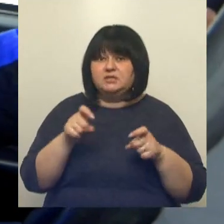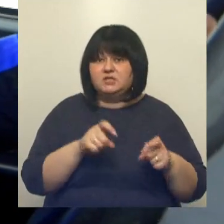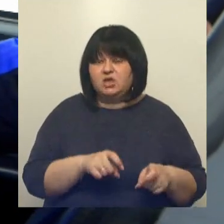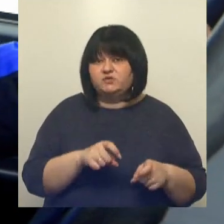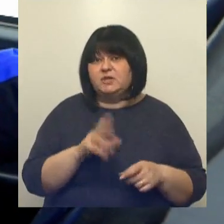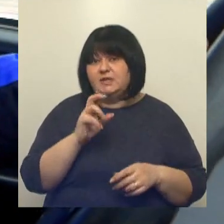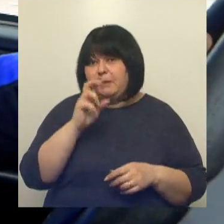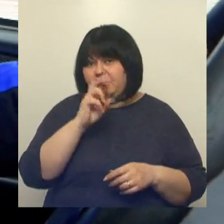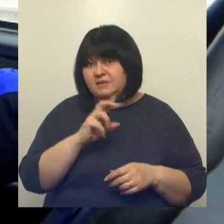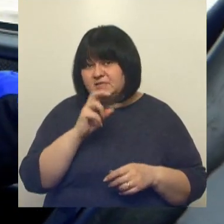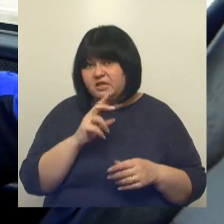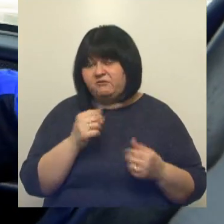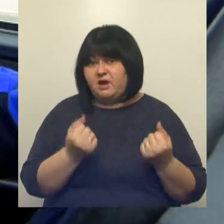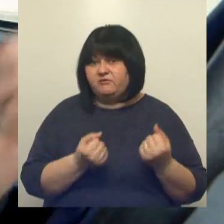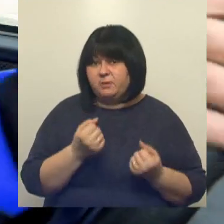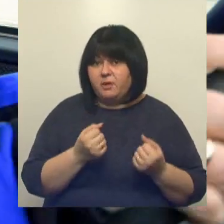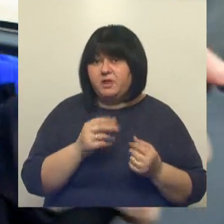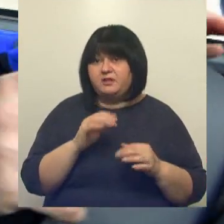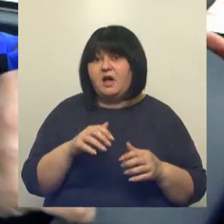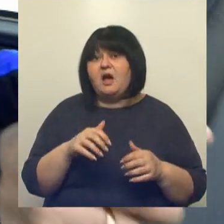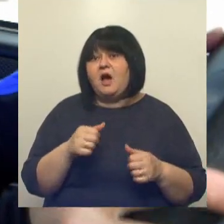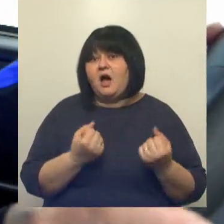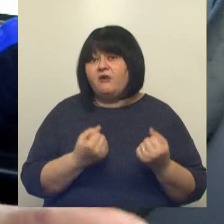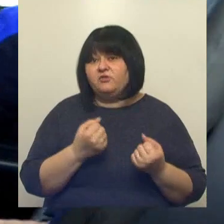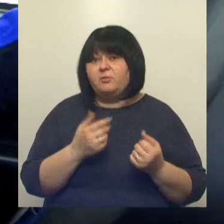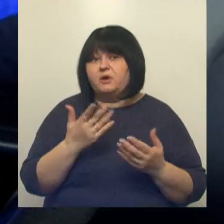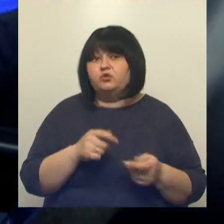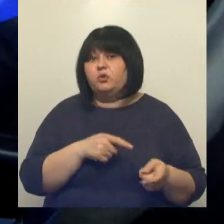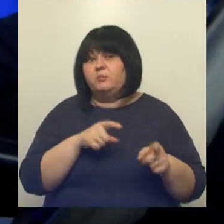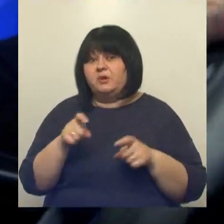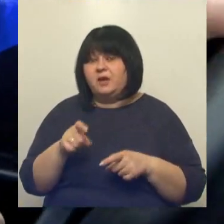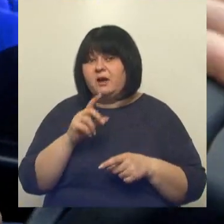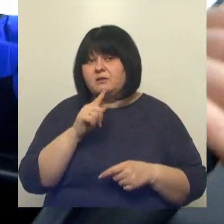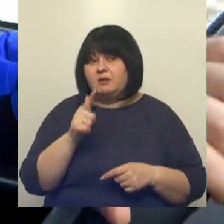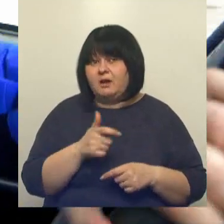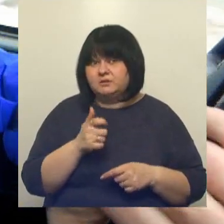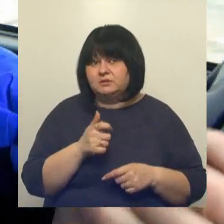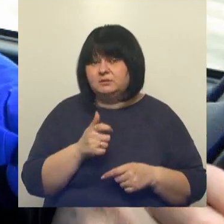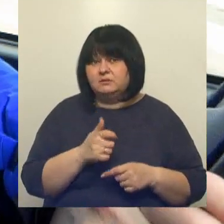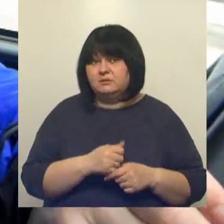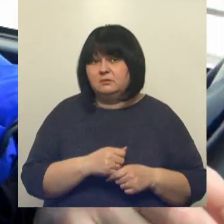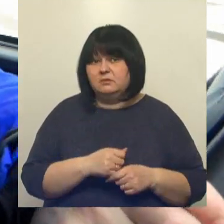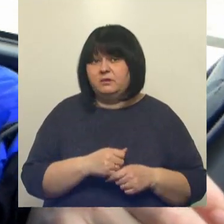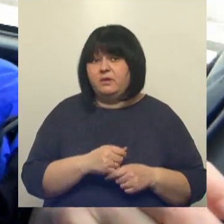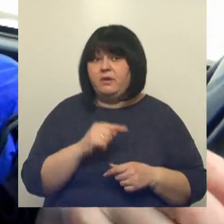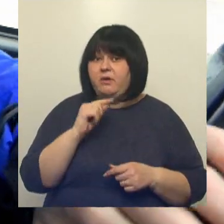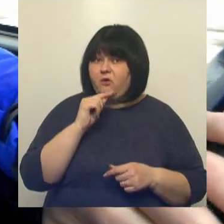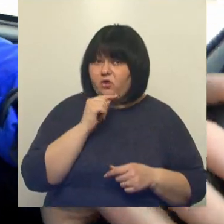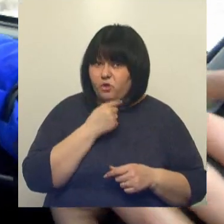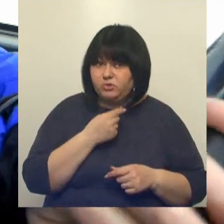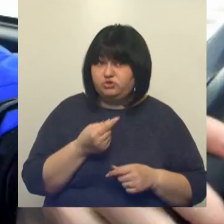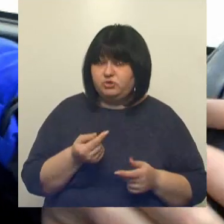бензинового автомобиля на автомобиль, который ездит на газе? Ну, экономичнее